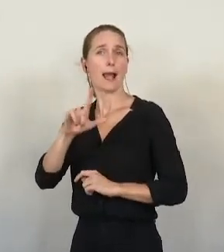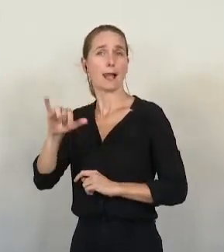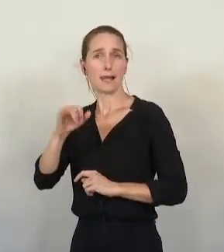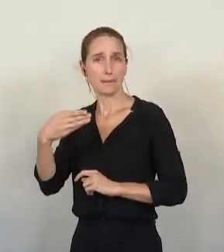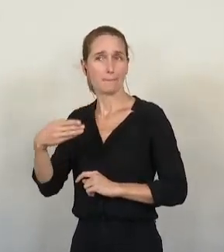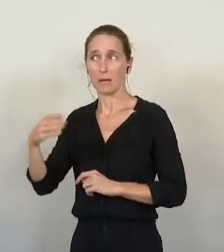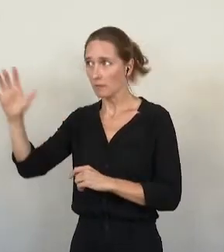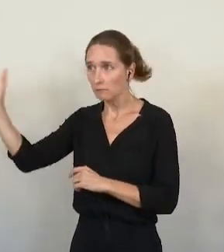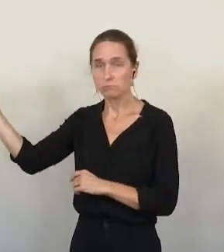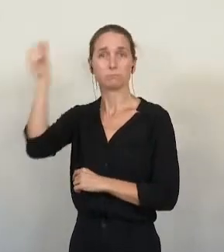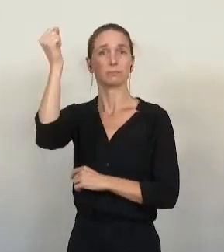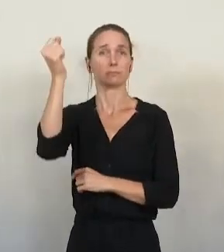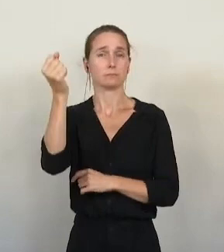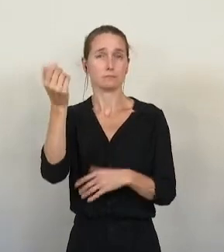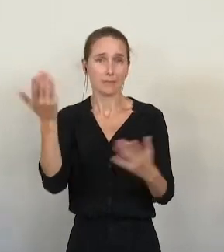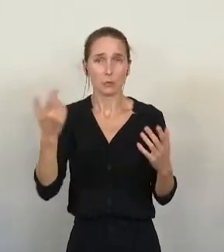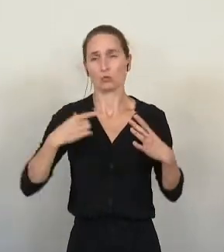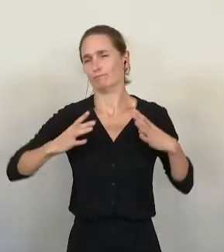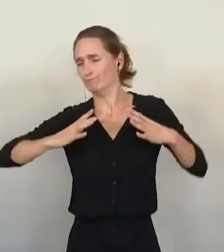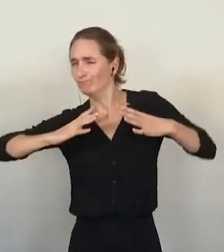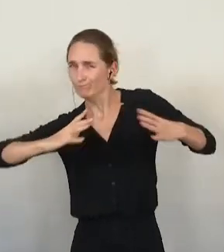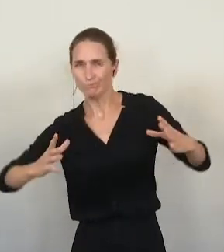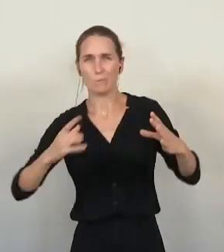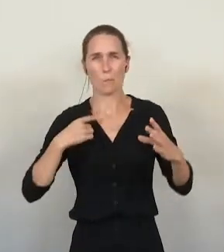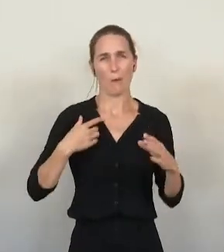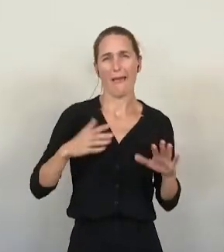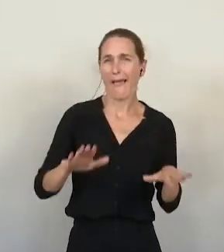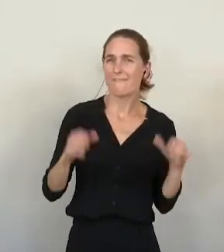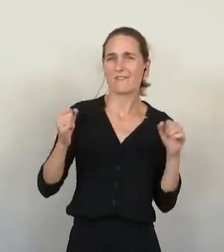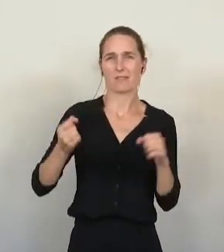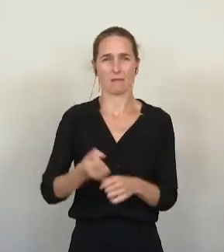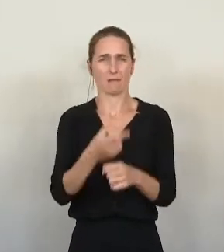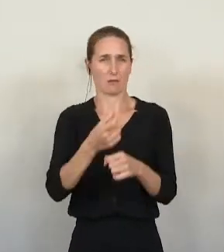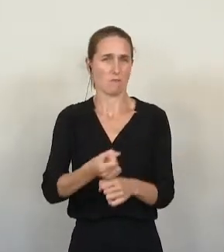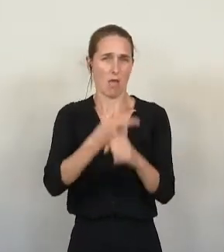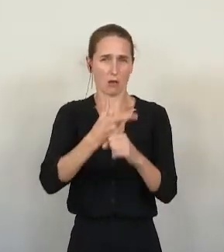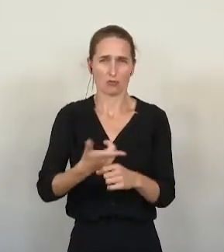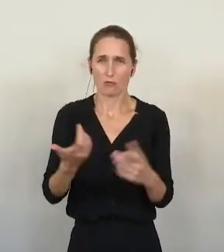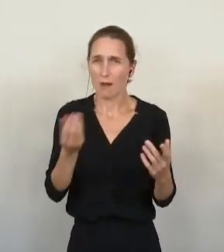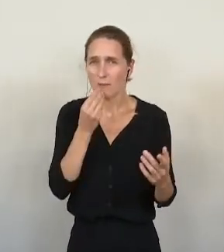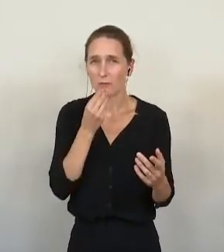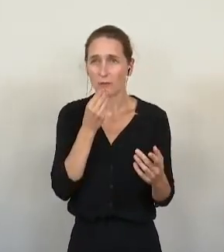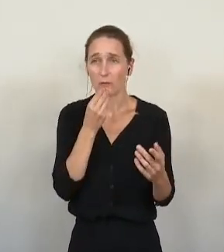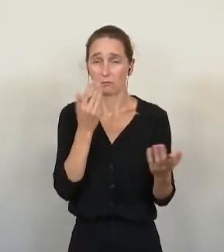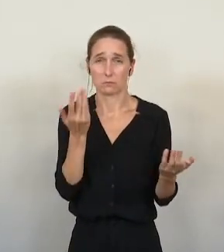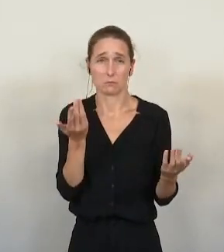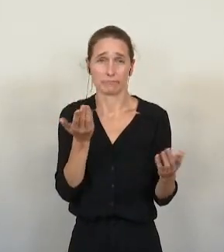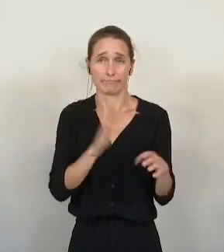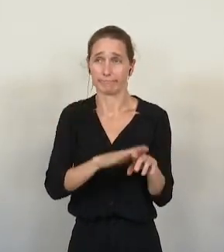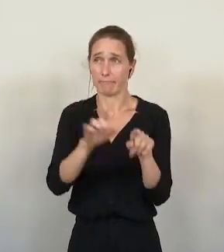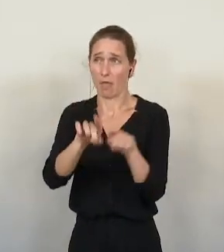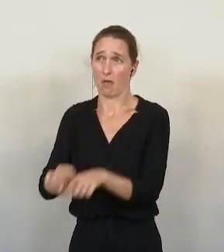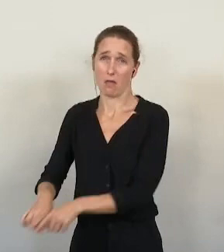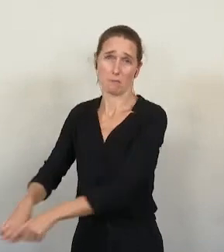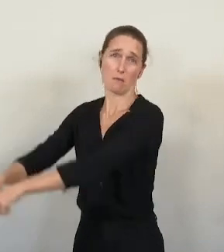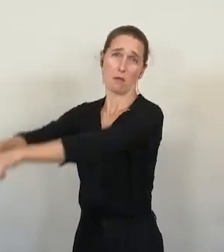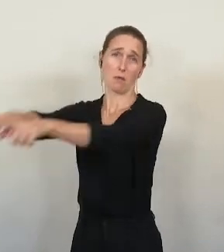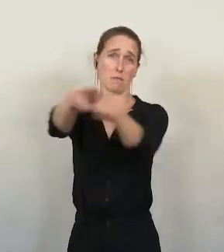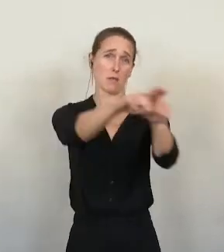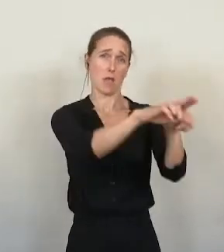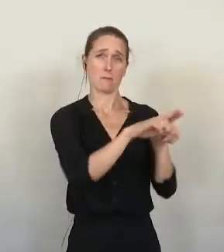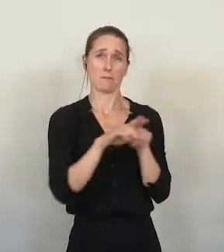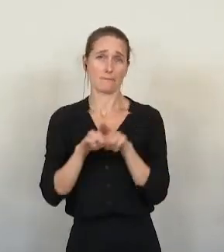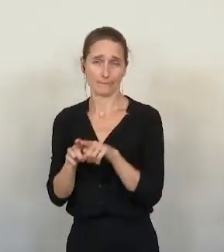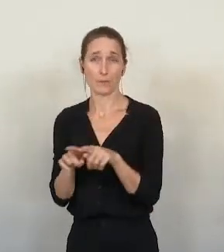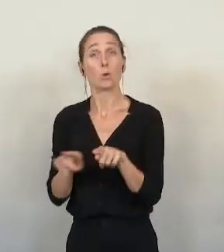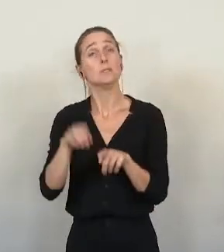démarche de réduction du gaspillage alimentaire. C'est à peu près ce qui est fait partout ailleurs, d'ailleurs. Vous omettez tout de même que le